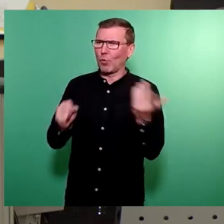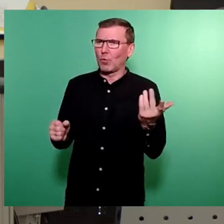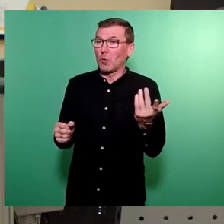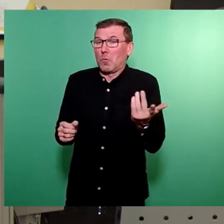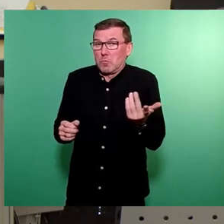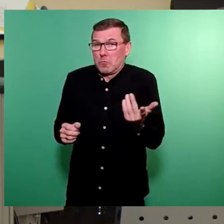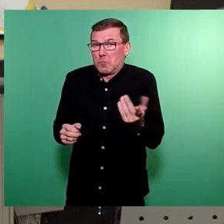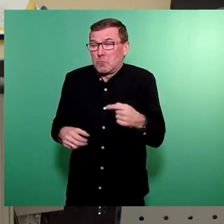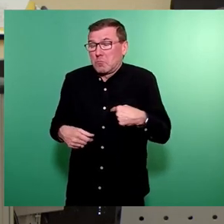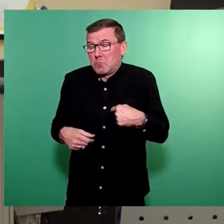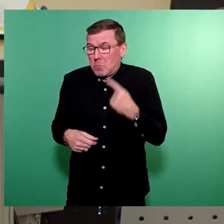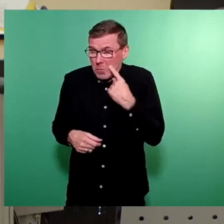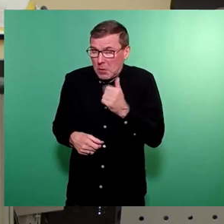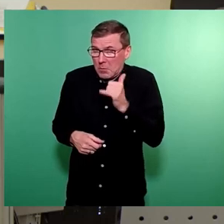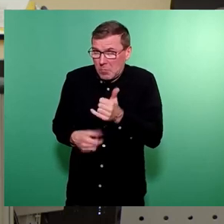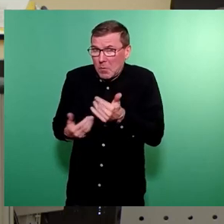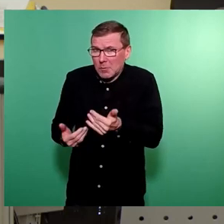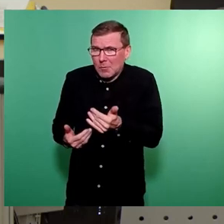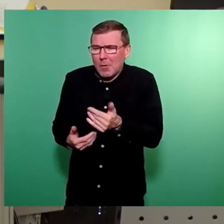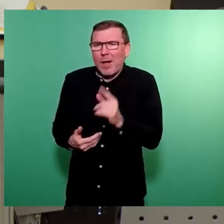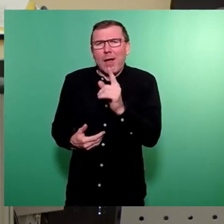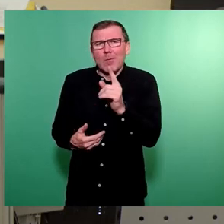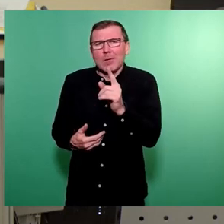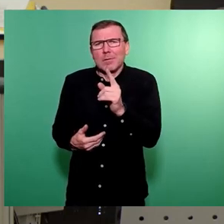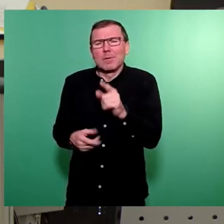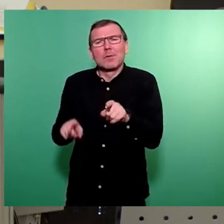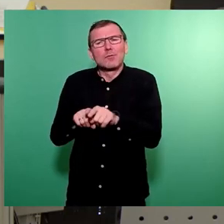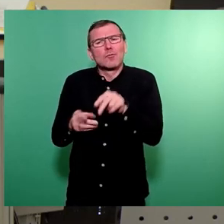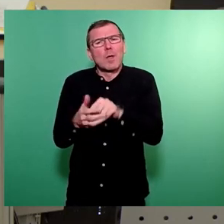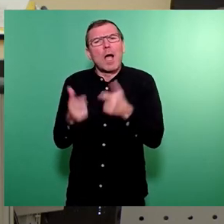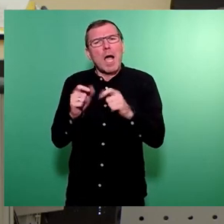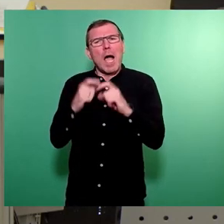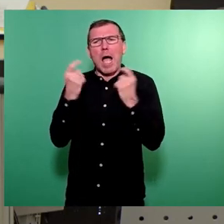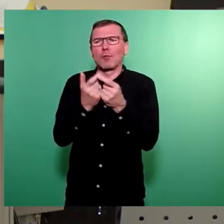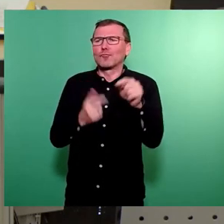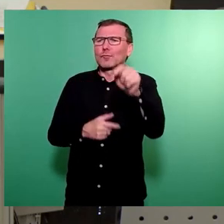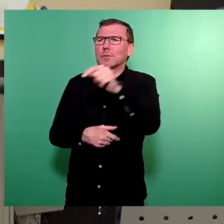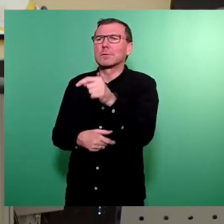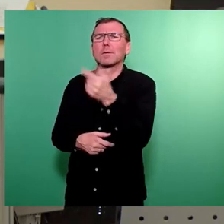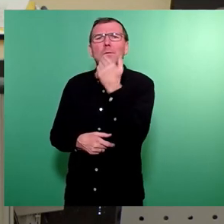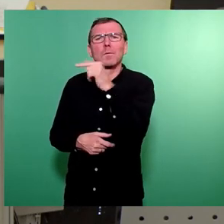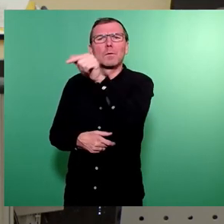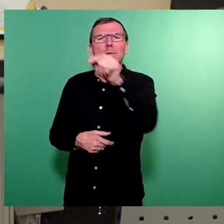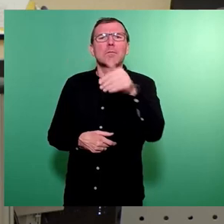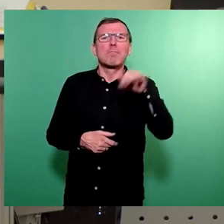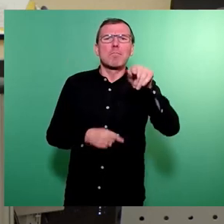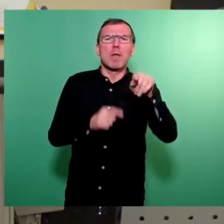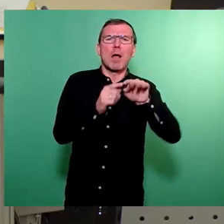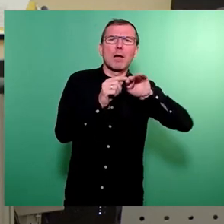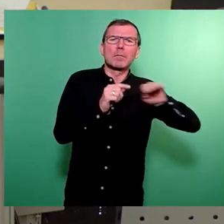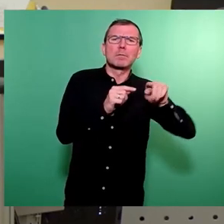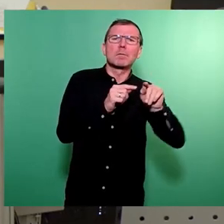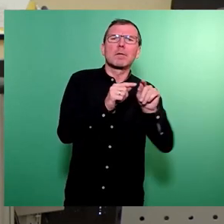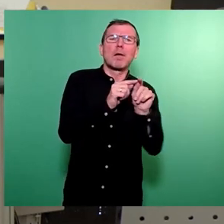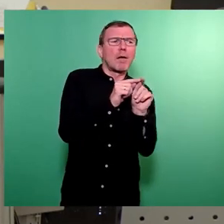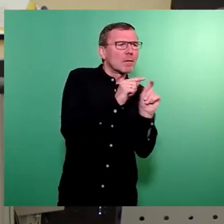Bemühungen sind weniger in den dafür zuständigen Ausschüssen erfolgt, als in Hinterzimmern,